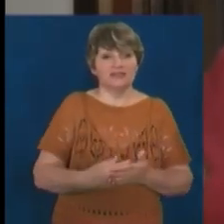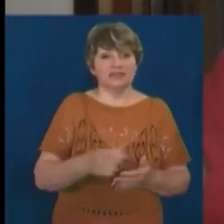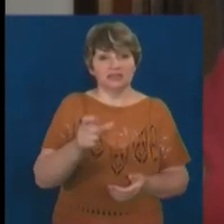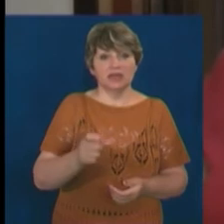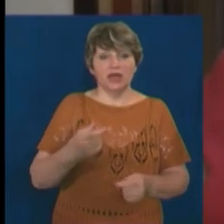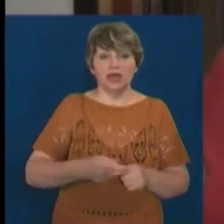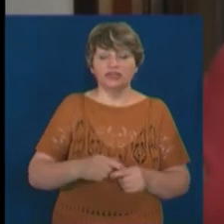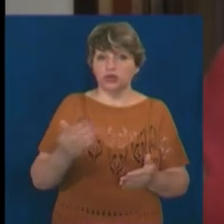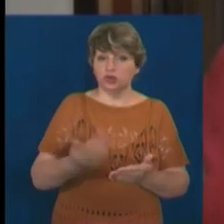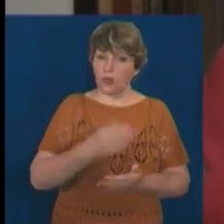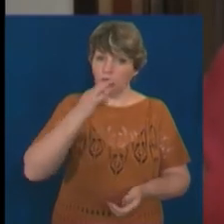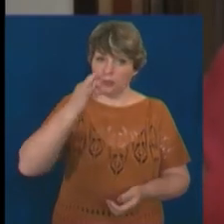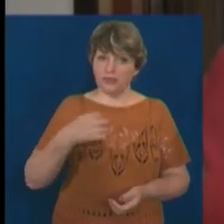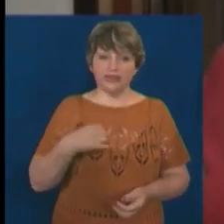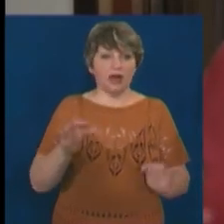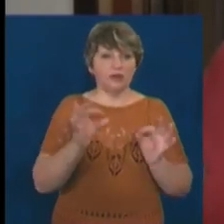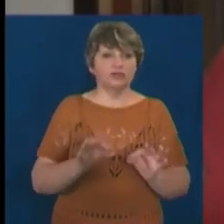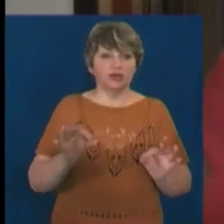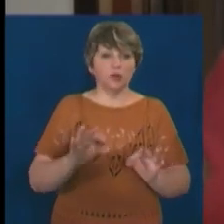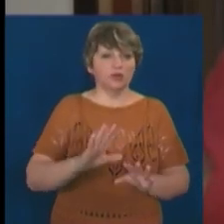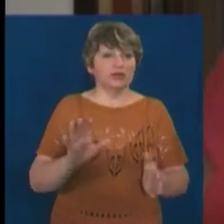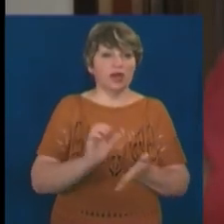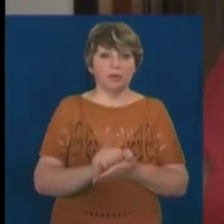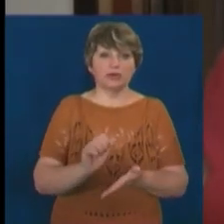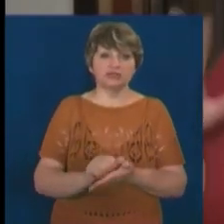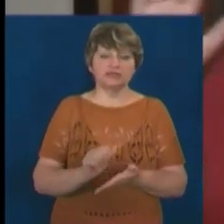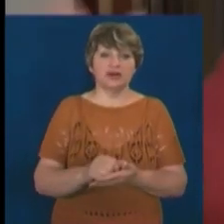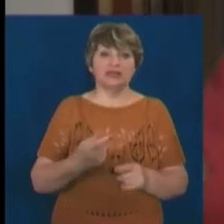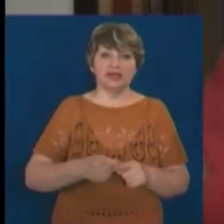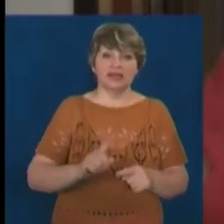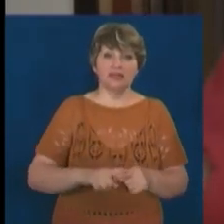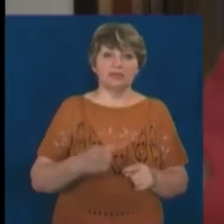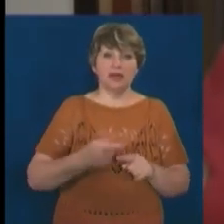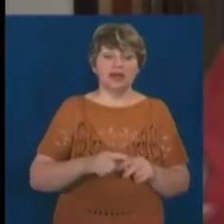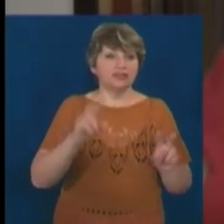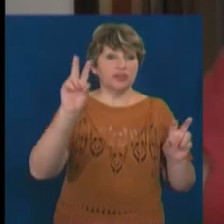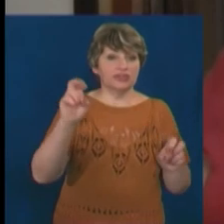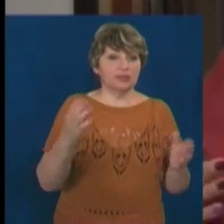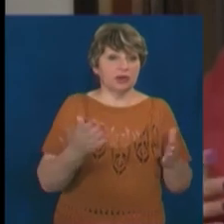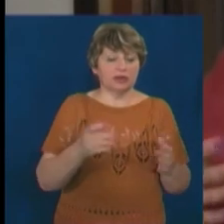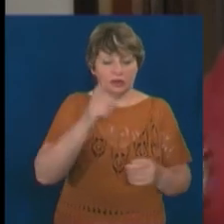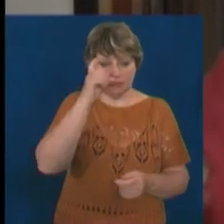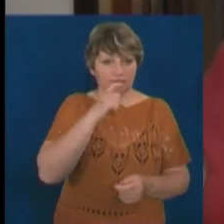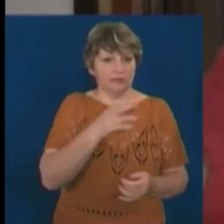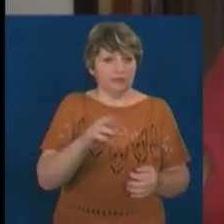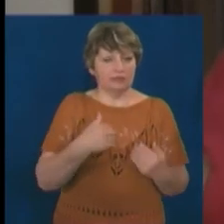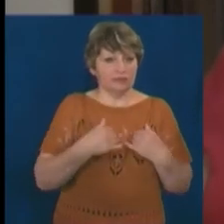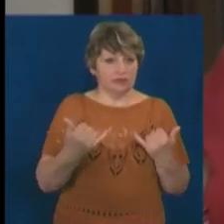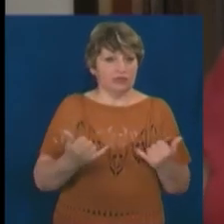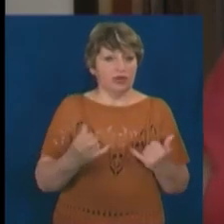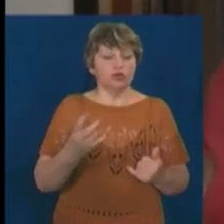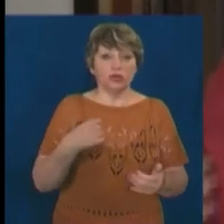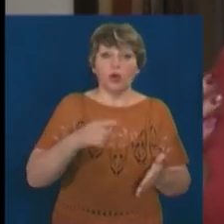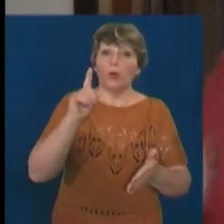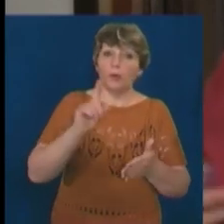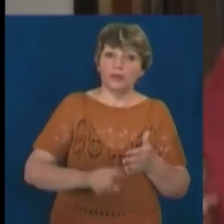абсолютно новий досвід. Я ніколи не працювала ФОПом, я зараз його оформляю, це для мене взагалі якийсь космос. Але я також пересвідчилась